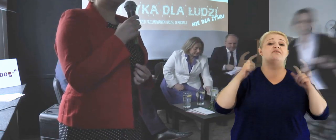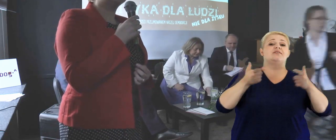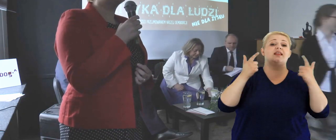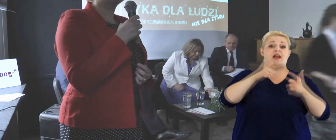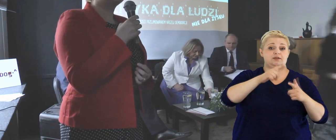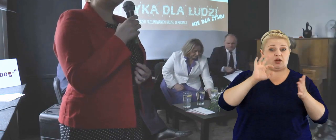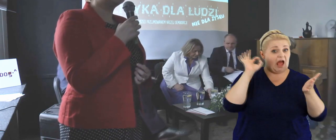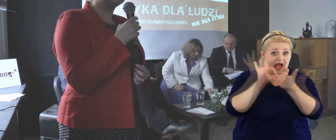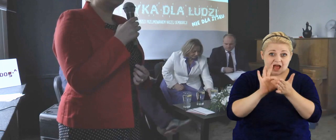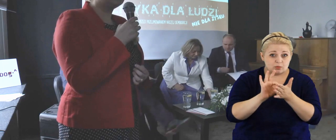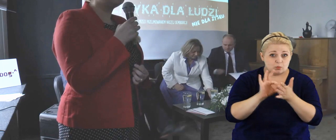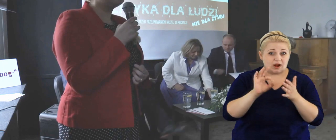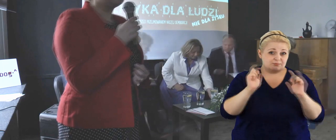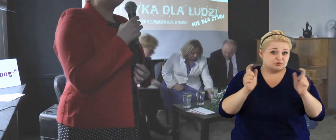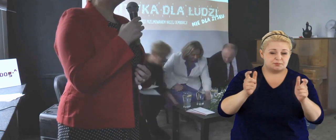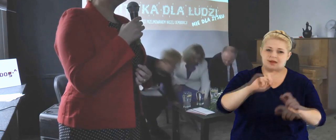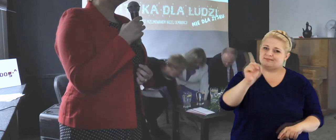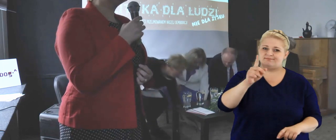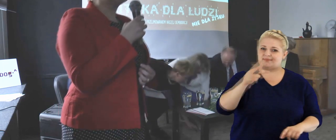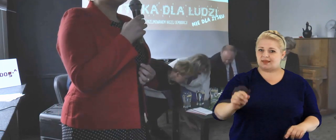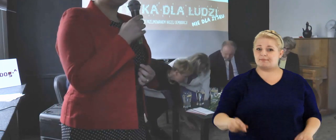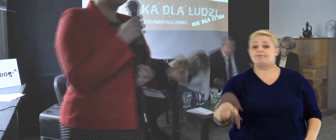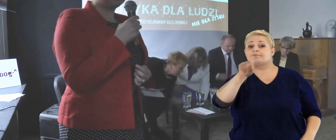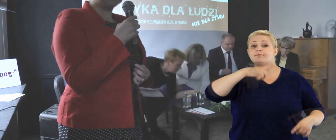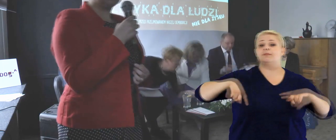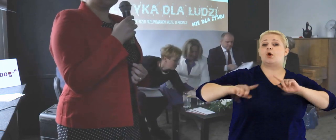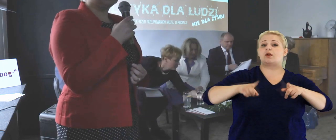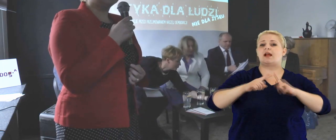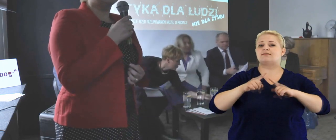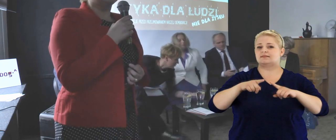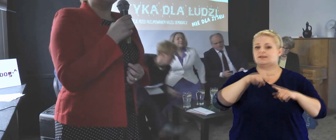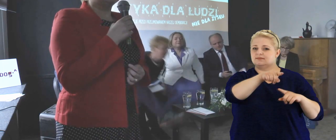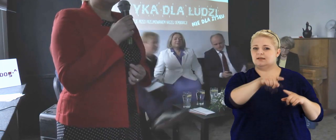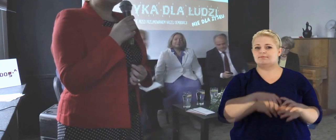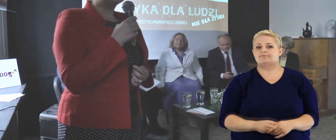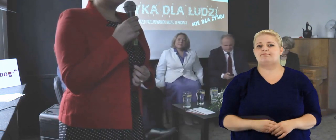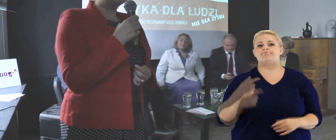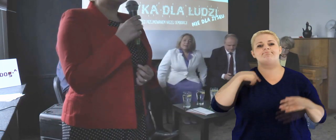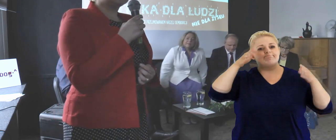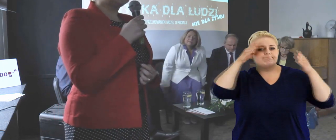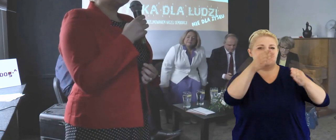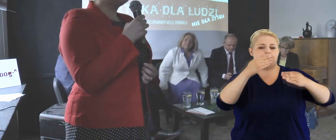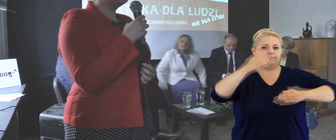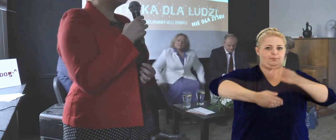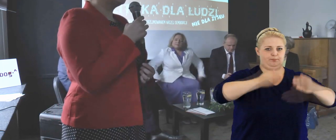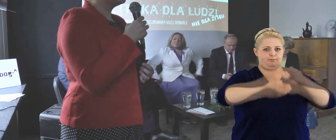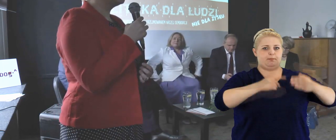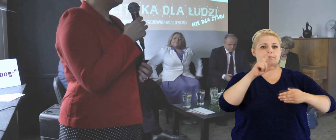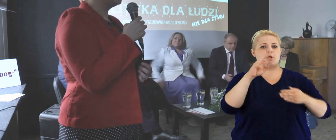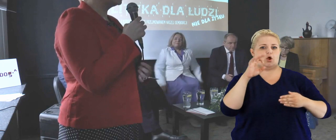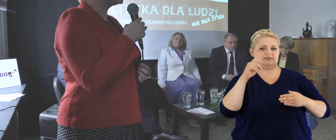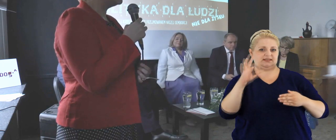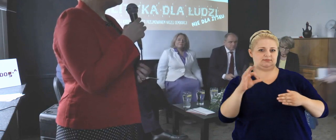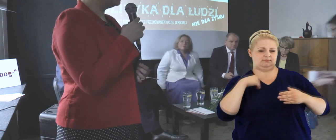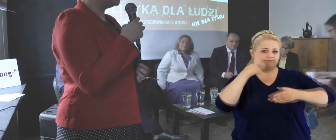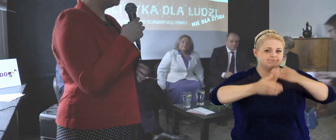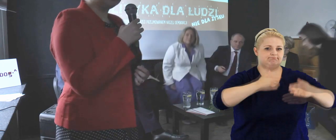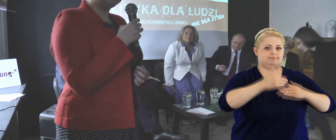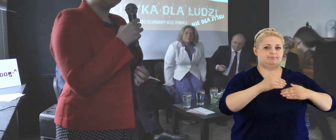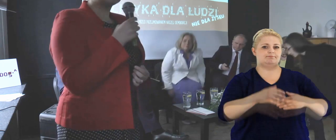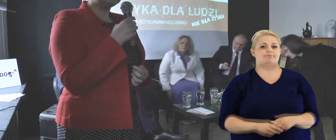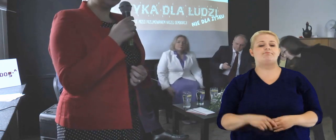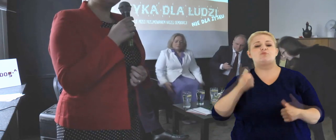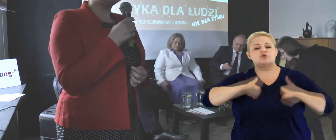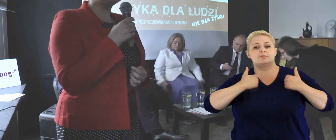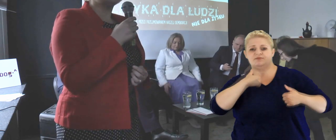wyborom do Parlamentu Europejskiego, ale nie jest wydarzeniem przypadkowym. Nasza organizacja Sieć Obywatelska Watchdog Polska zajmuje